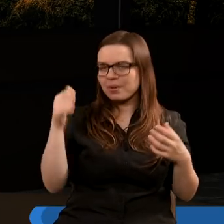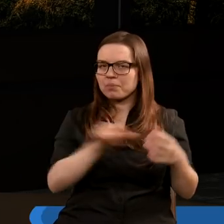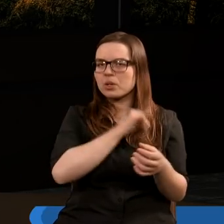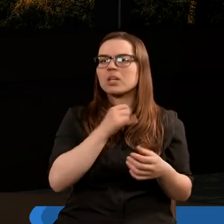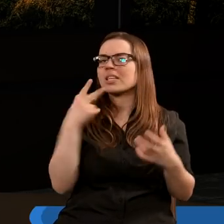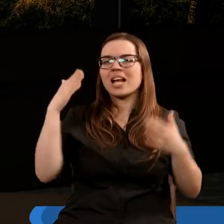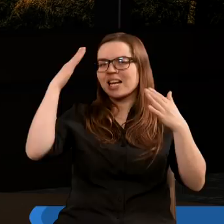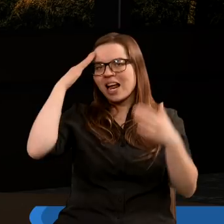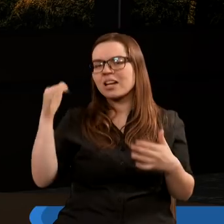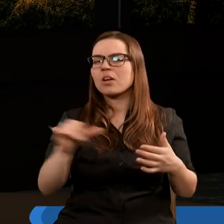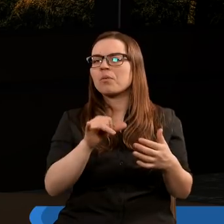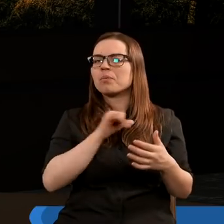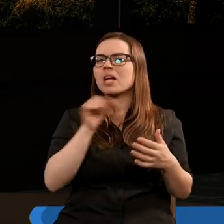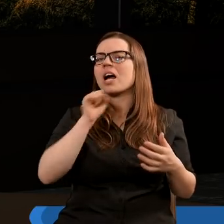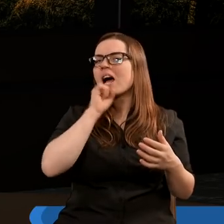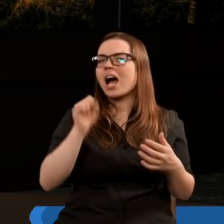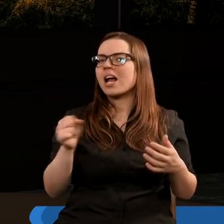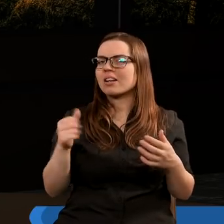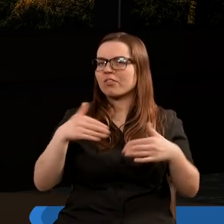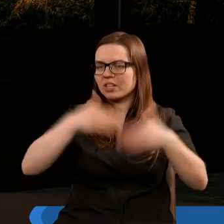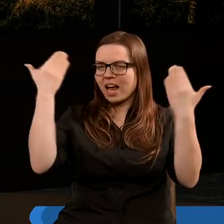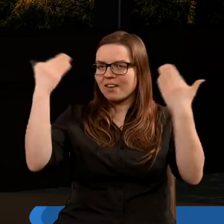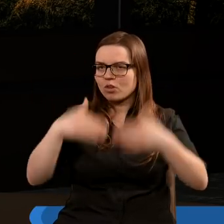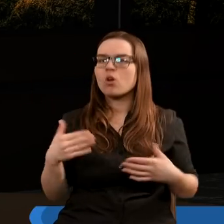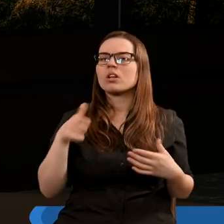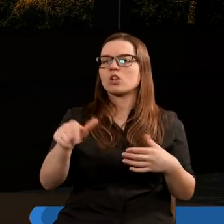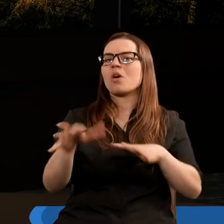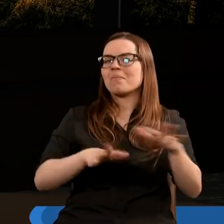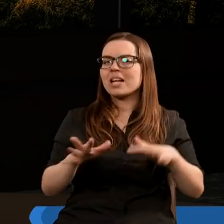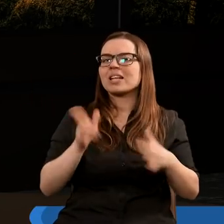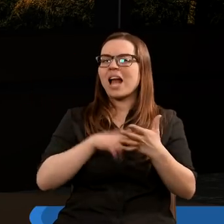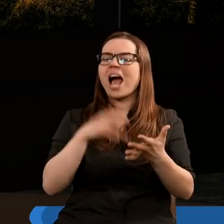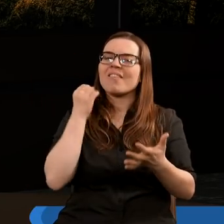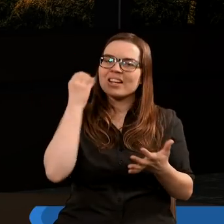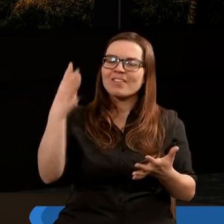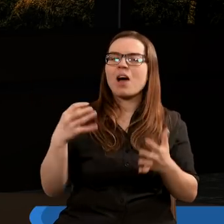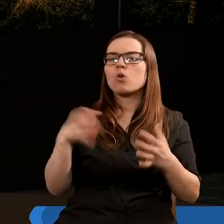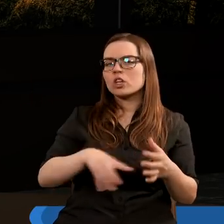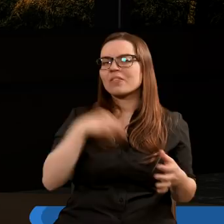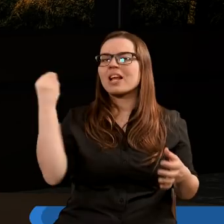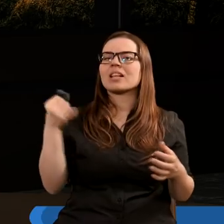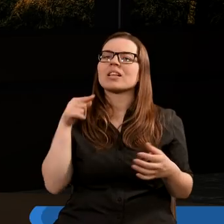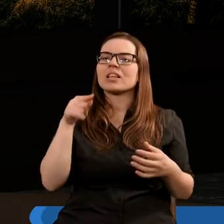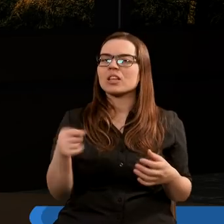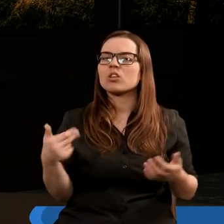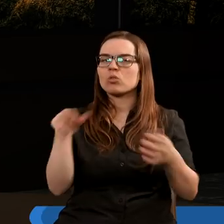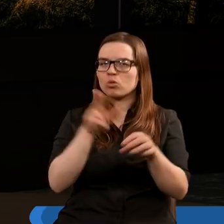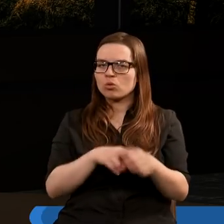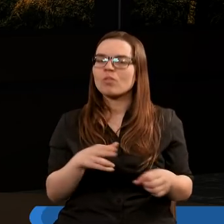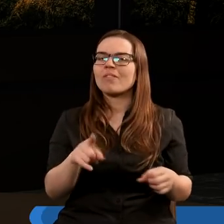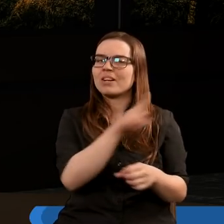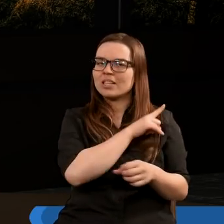imienia, nie zaznają wytchnienia za dnia ani w nocy. Tu jest miejsce na wytrwałość świętych, tych,